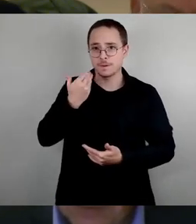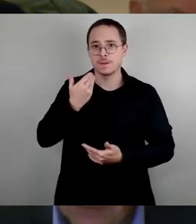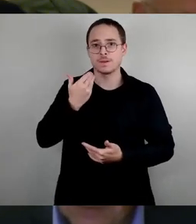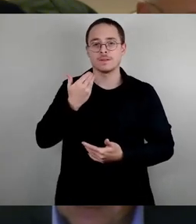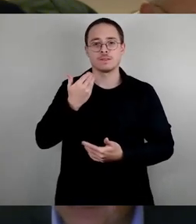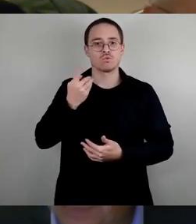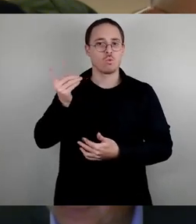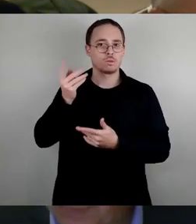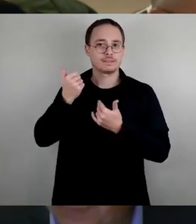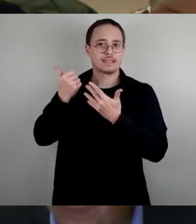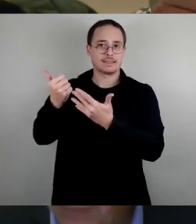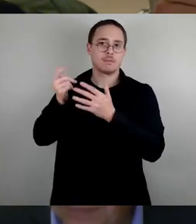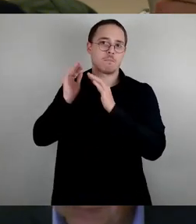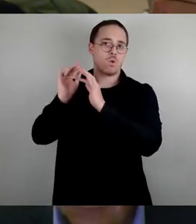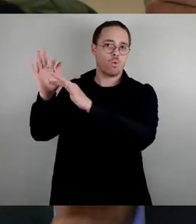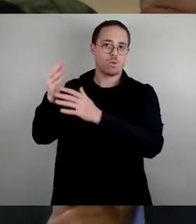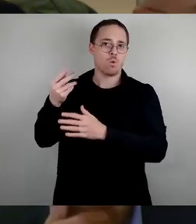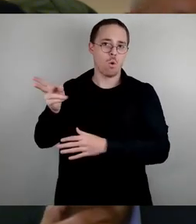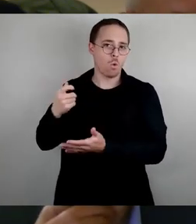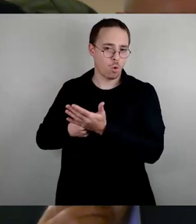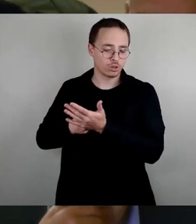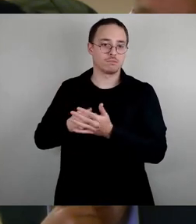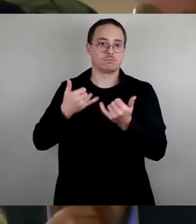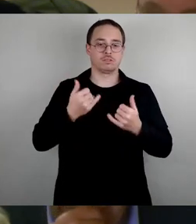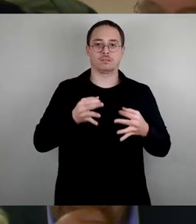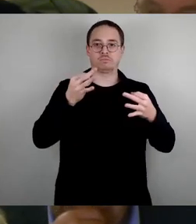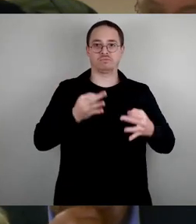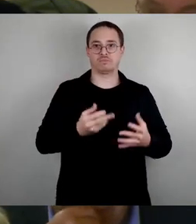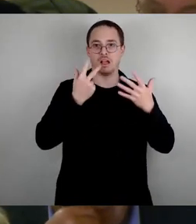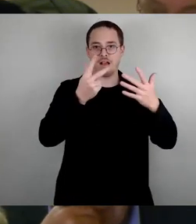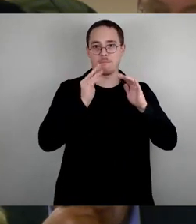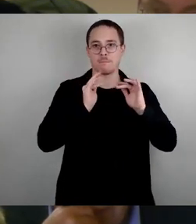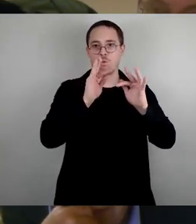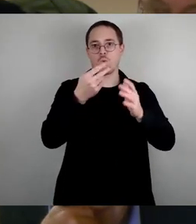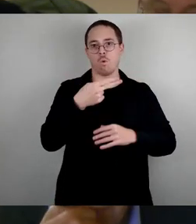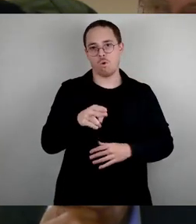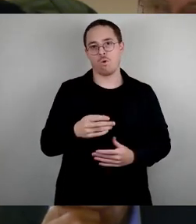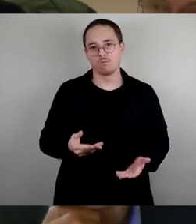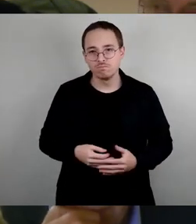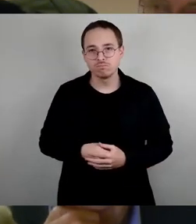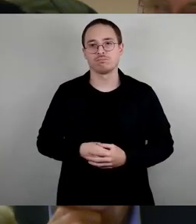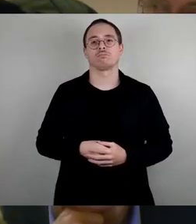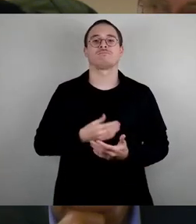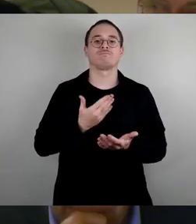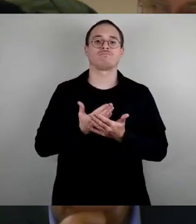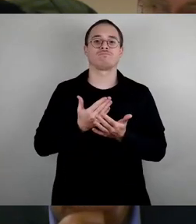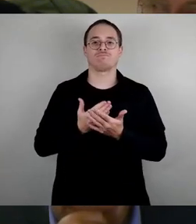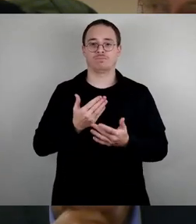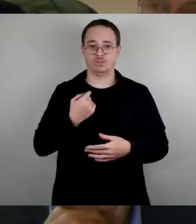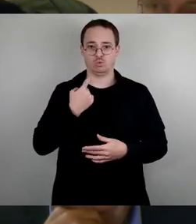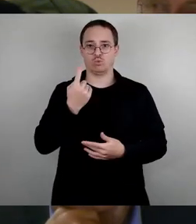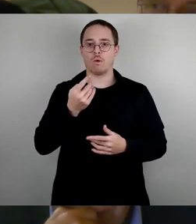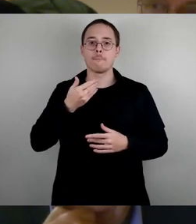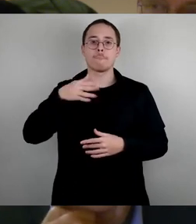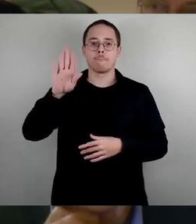nochmal 2 Millionen extra draufgekommen. Und aus diesem Grund der nicht tragbaren Mehrkosten haben wir nicht zugestimmt.